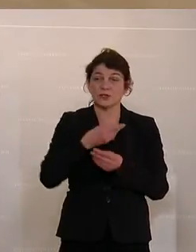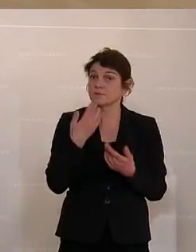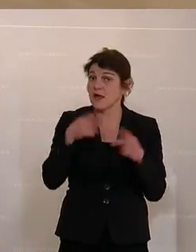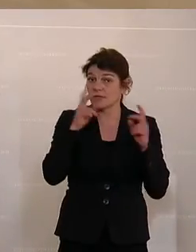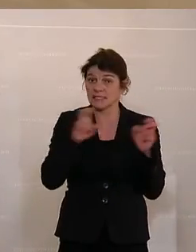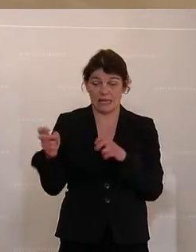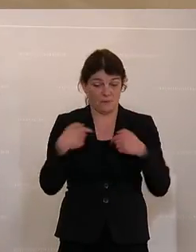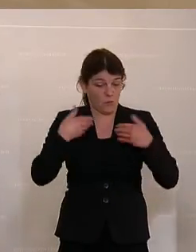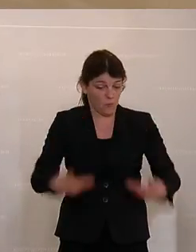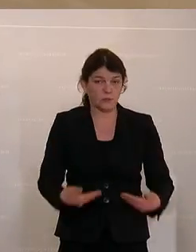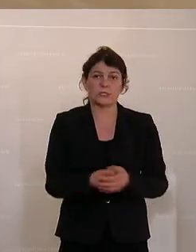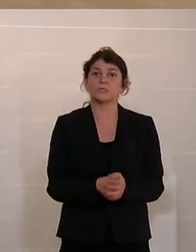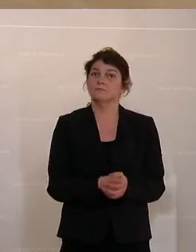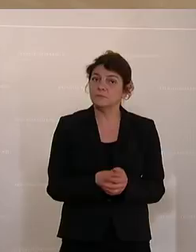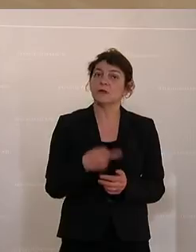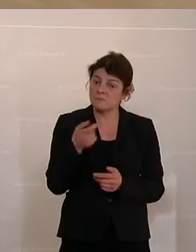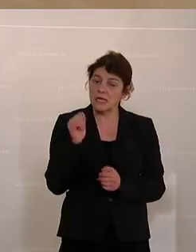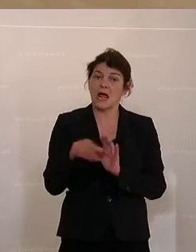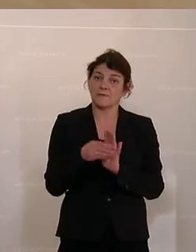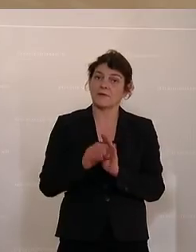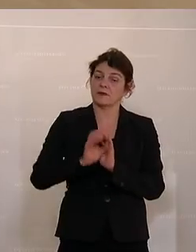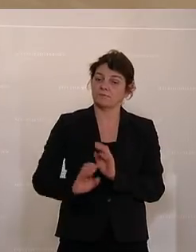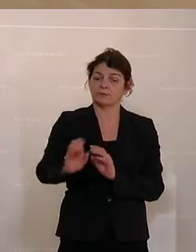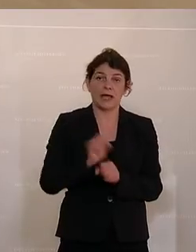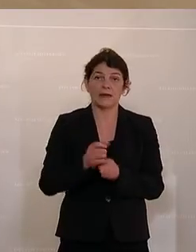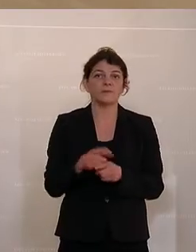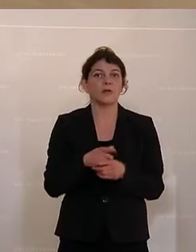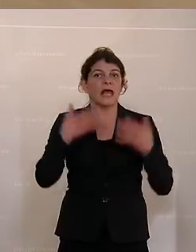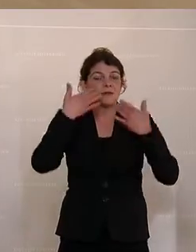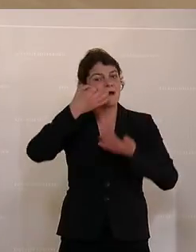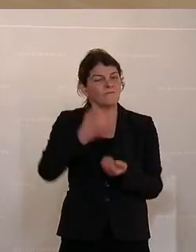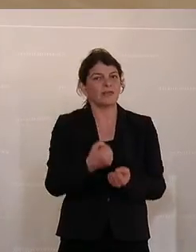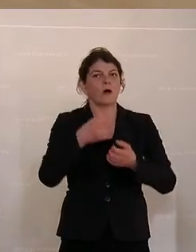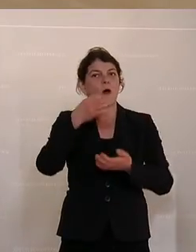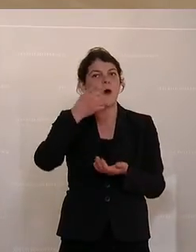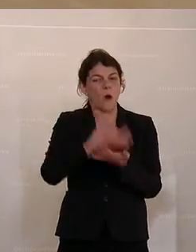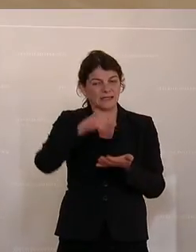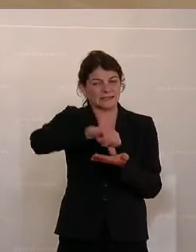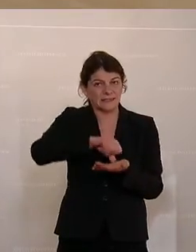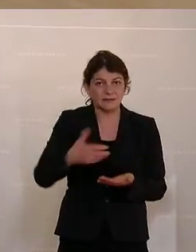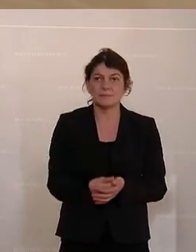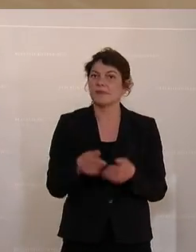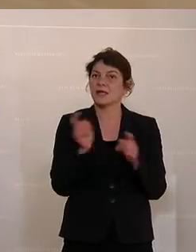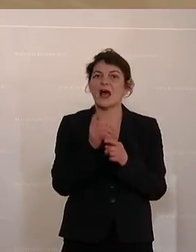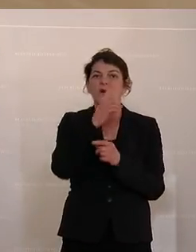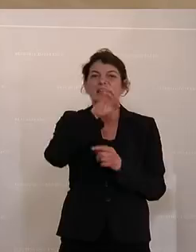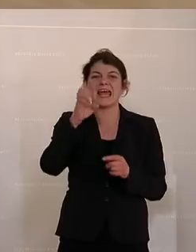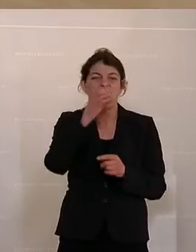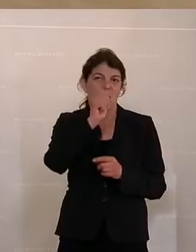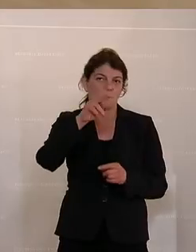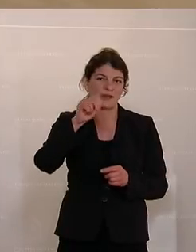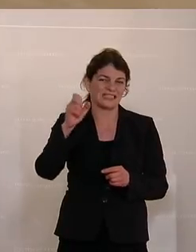Thema bei uns, in Anspruch genommen wird. Und klimafierte Ortskerne damit unterstützt werden. Es werden auch die Dekarbonisierung der Industrie damit